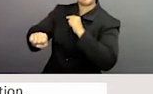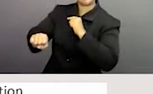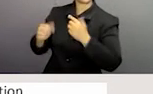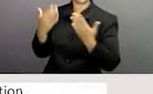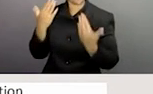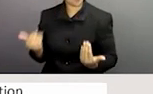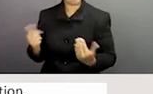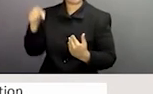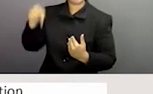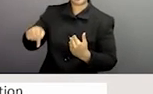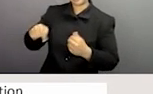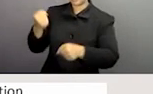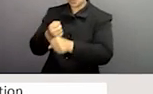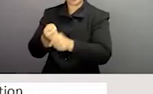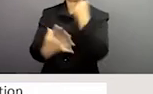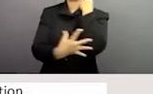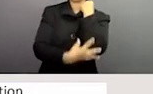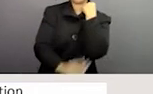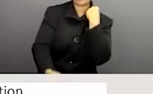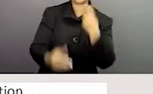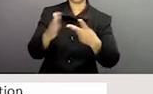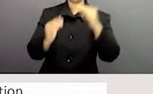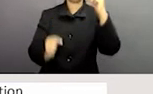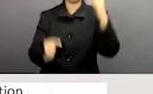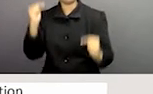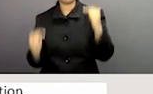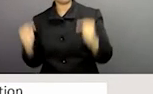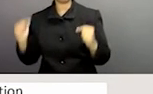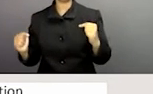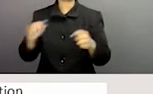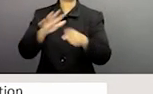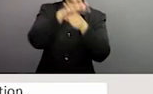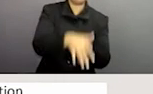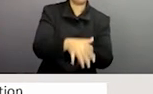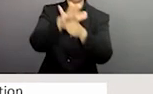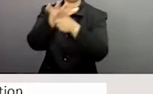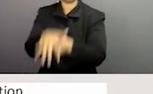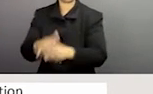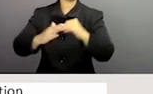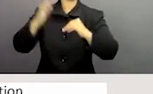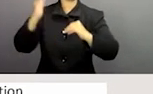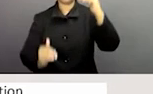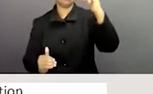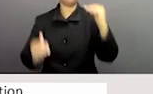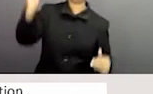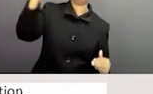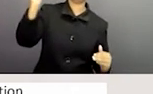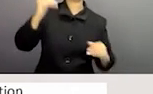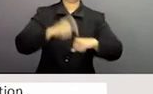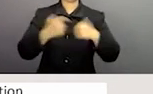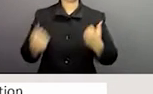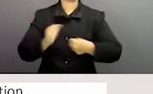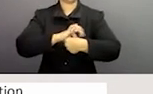causes la pauvreté inégalité et la discrimination qui sont en train d'être amplifiées et par la pandémie